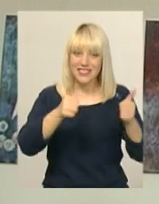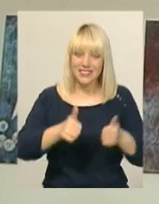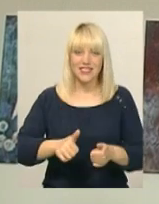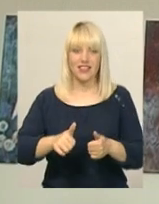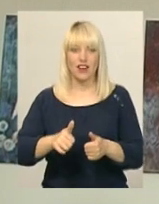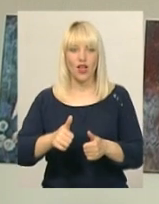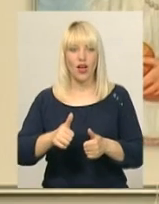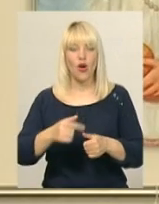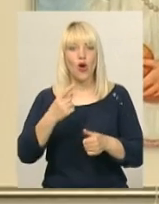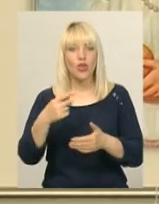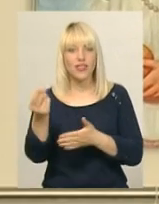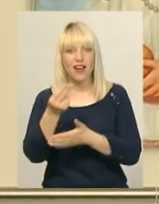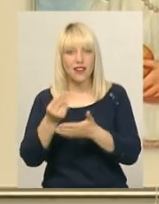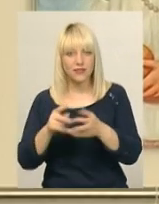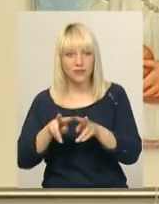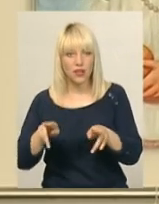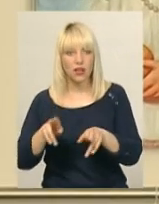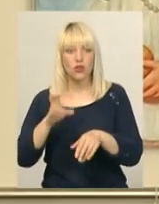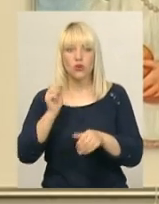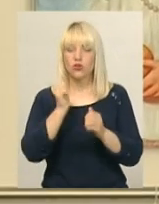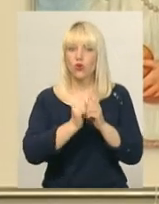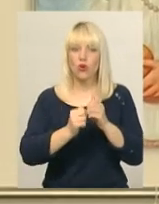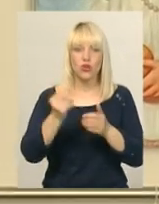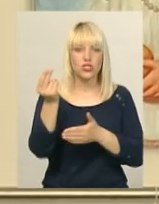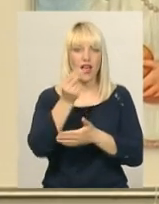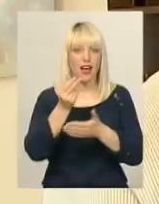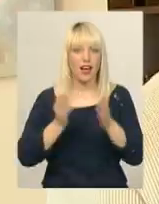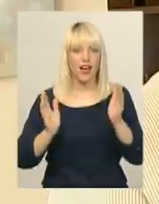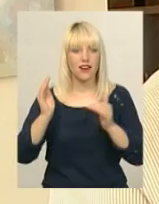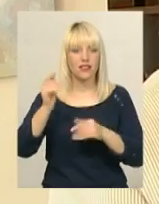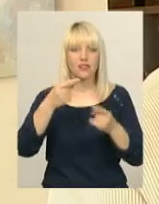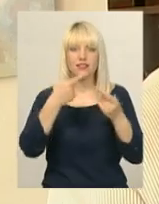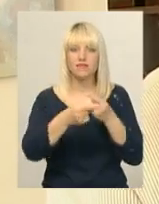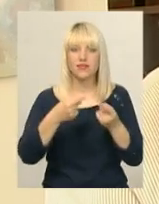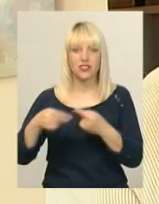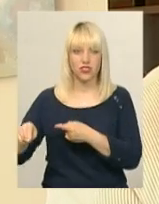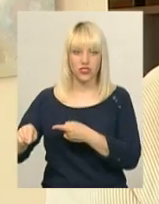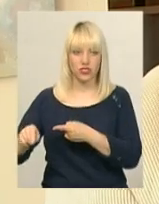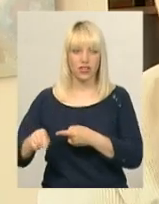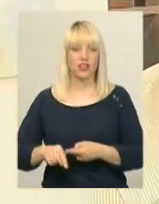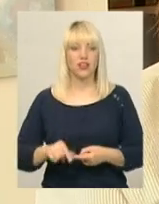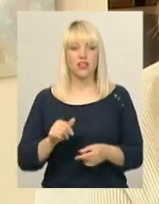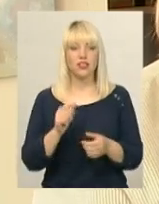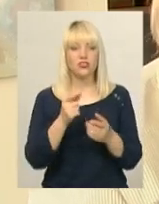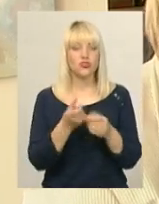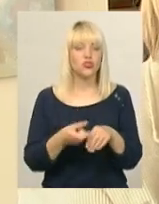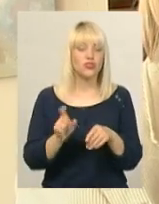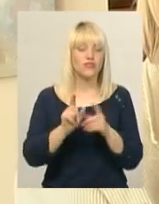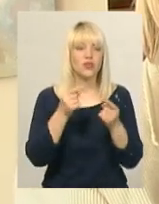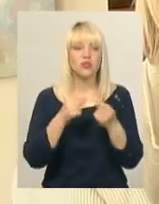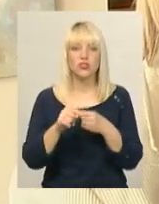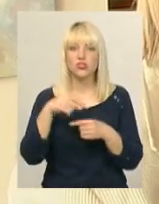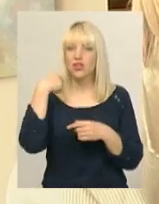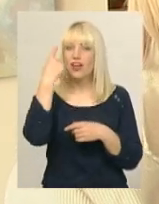манера написання, але кожна картина зовсім інша. Зовсім інший, ну, у дітей